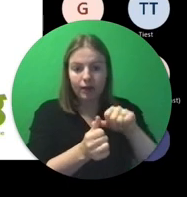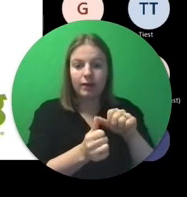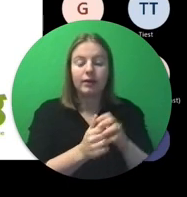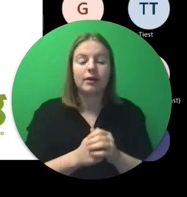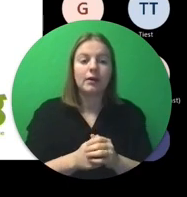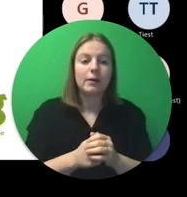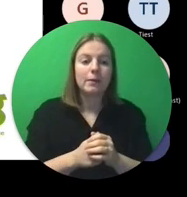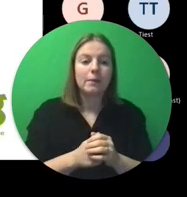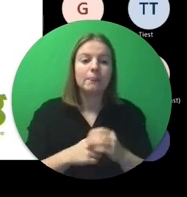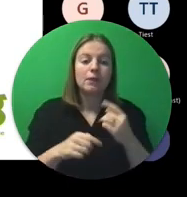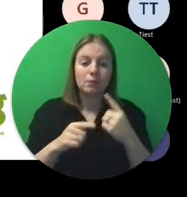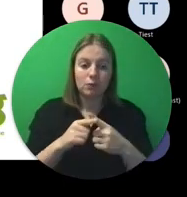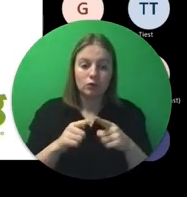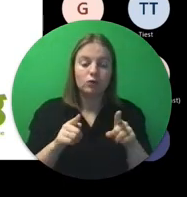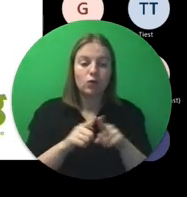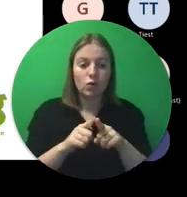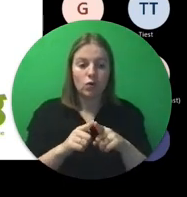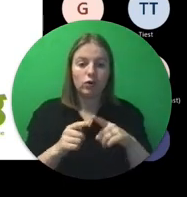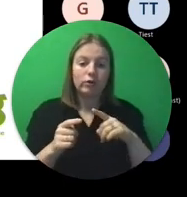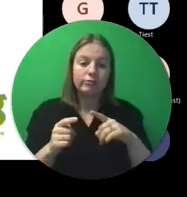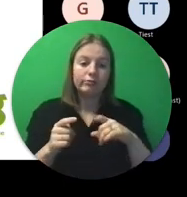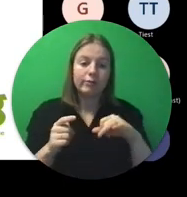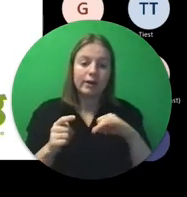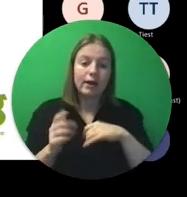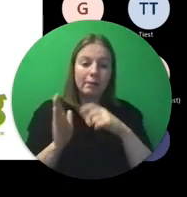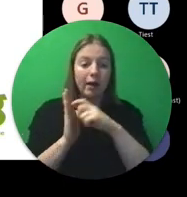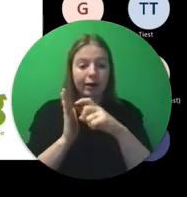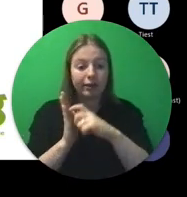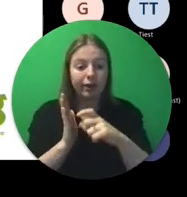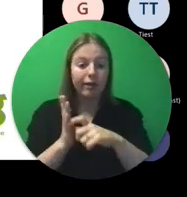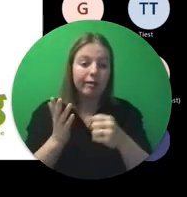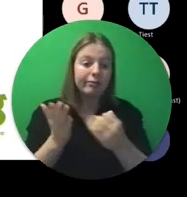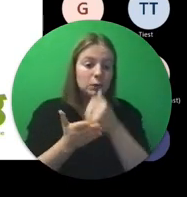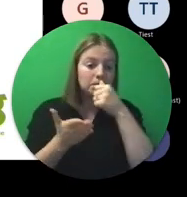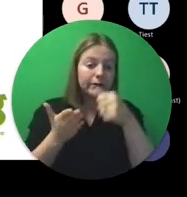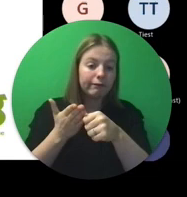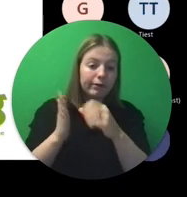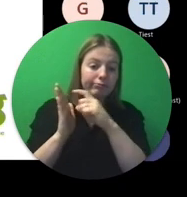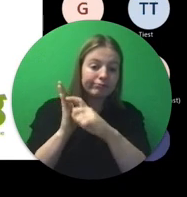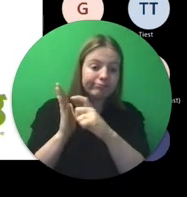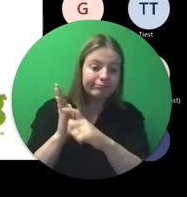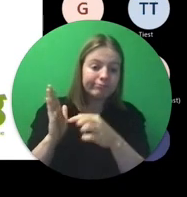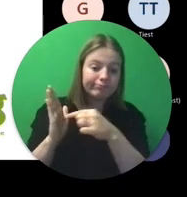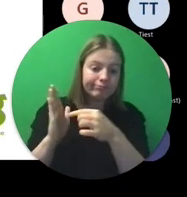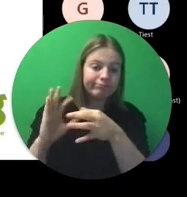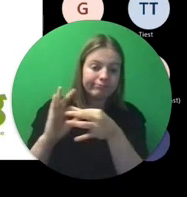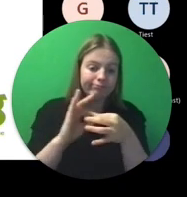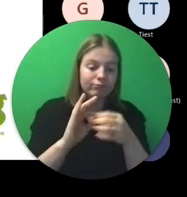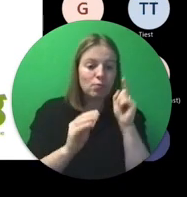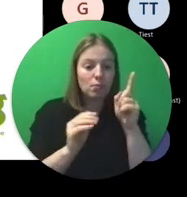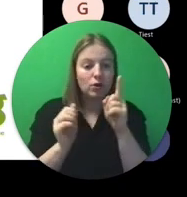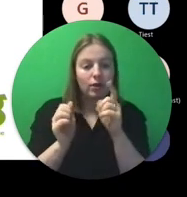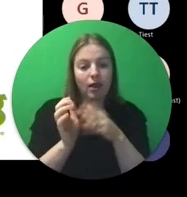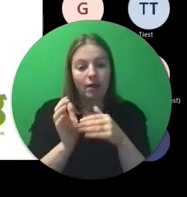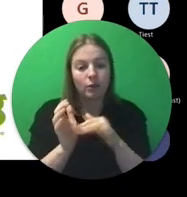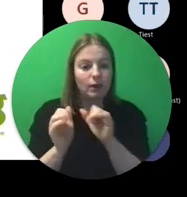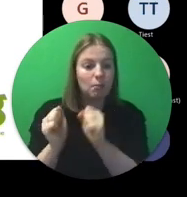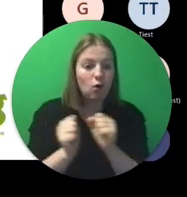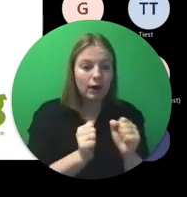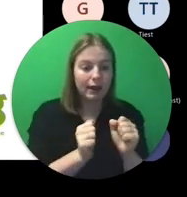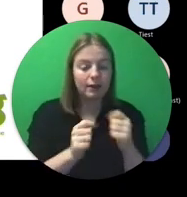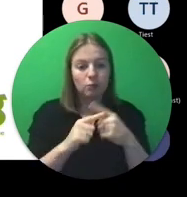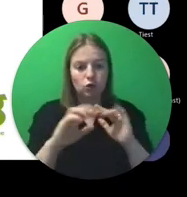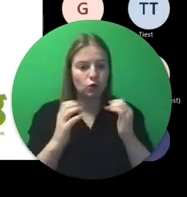verzorgen ook artikels binnen onze nieuwsbrieven over die buitenlandmogelijkheden en de